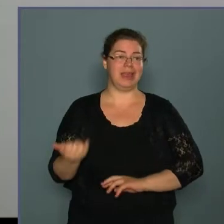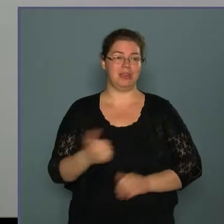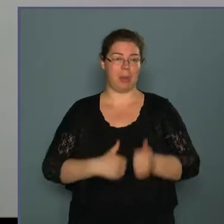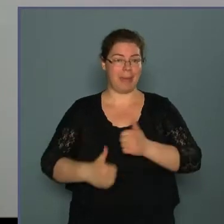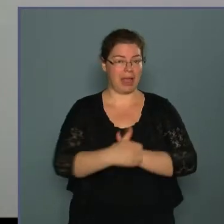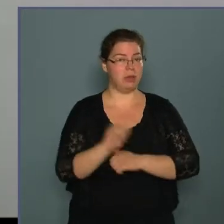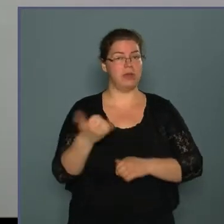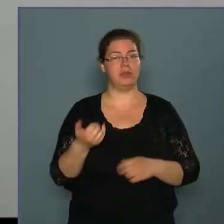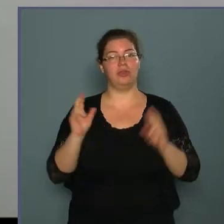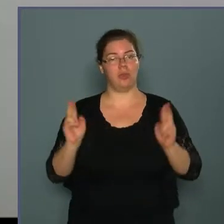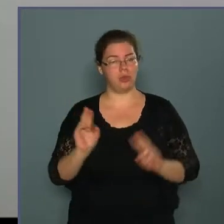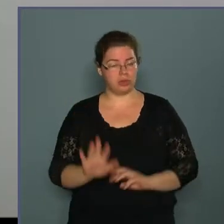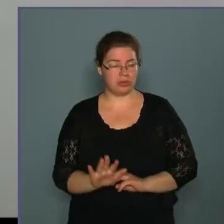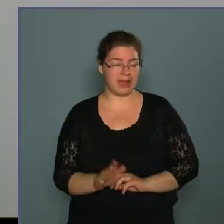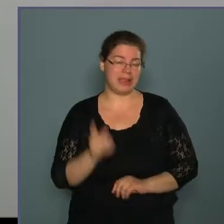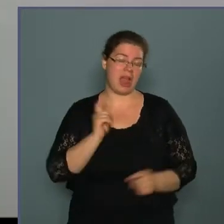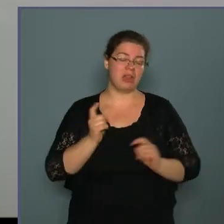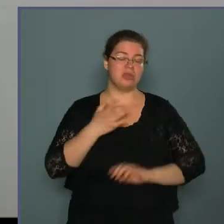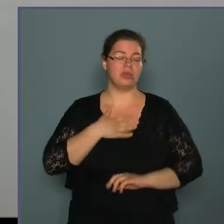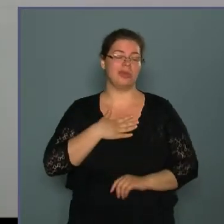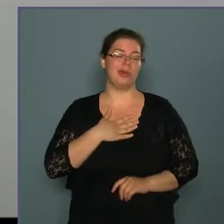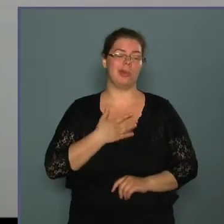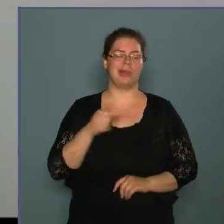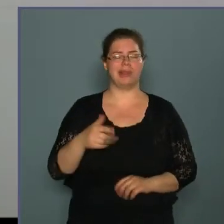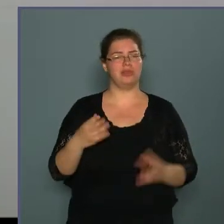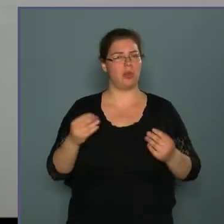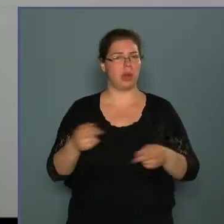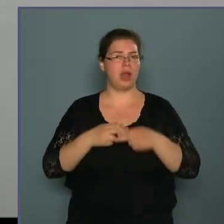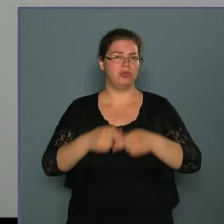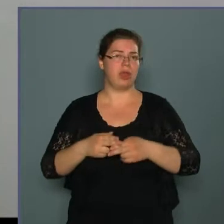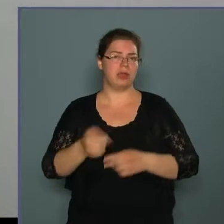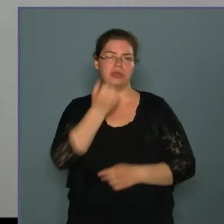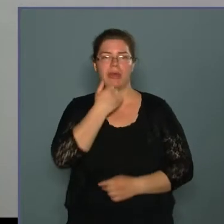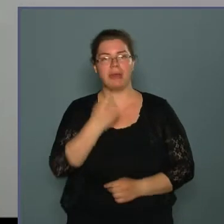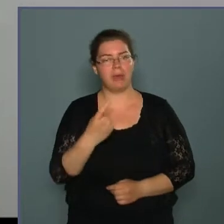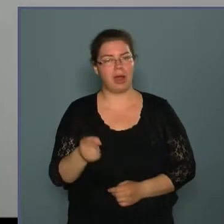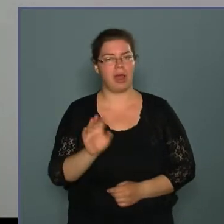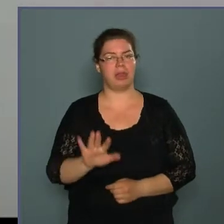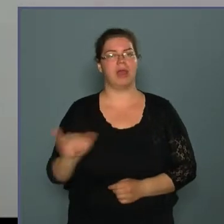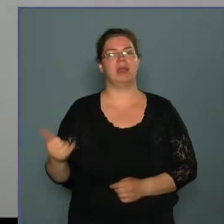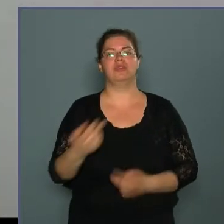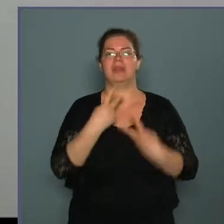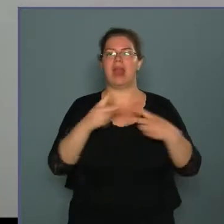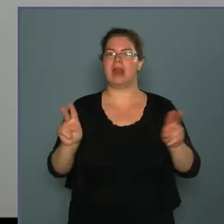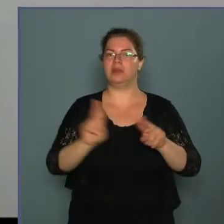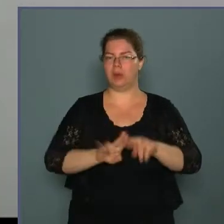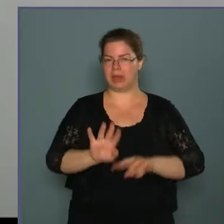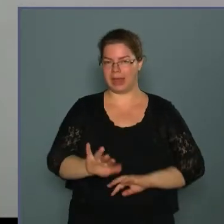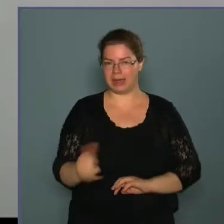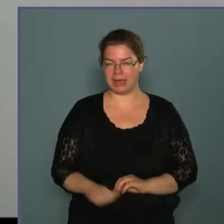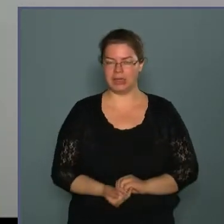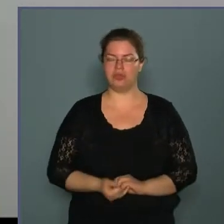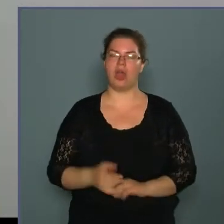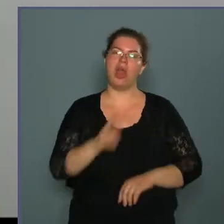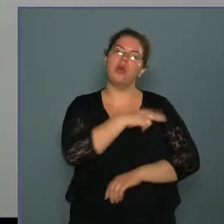megelőzés is fontos a számára, akkor azt gondolom, hogy azzal nagyon sokat segít saját maga számára is, és az ellátórendszer számára is. A